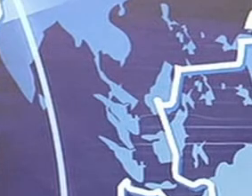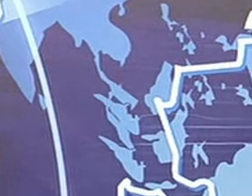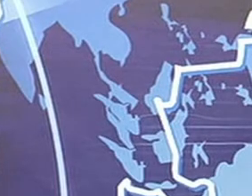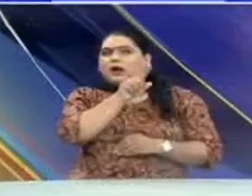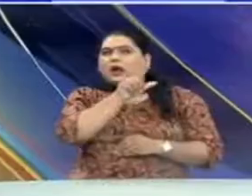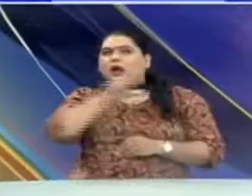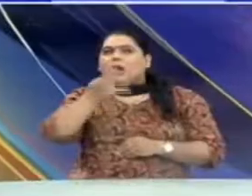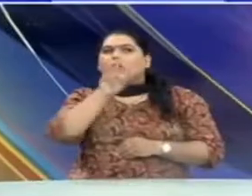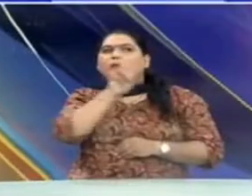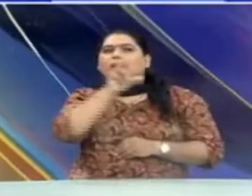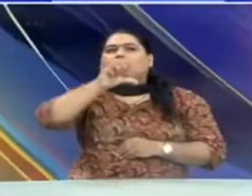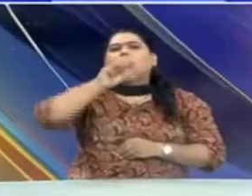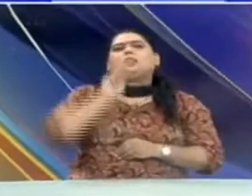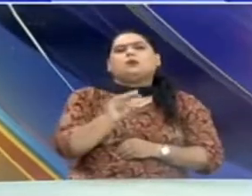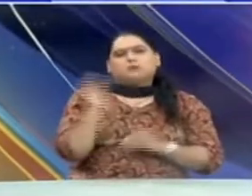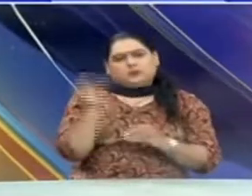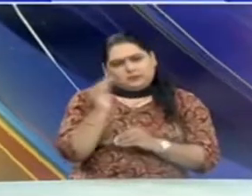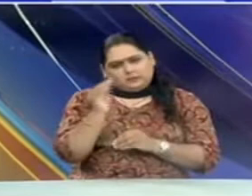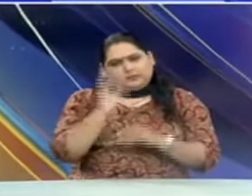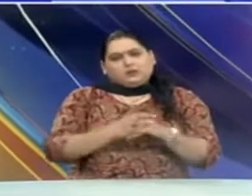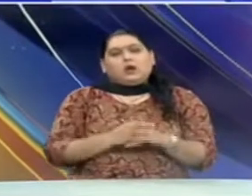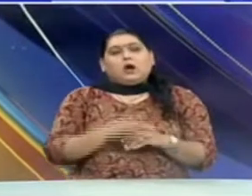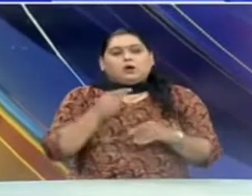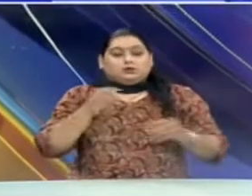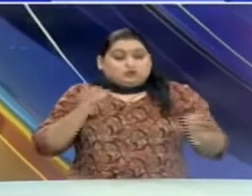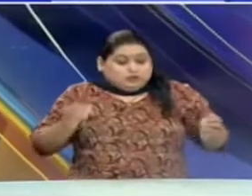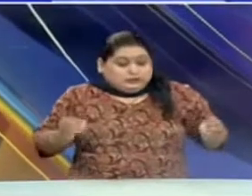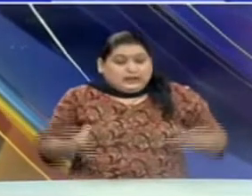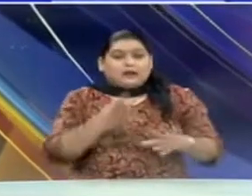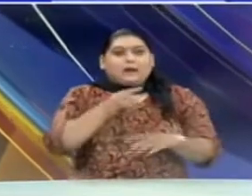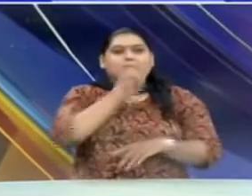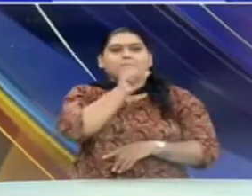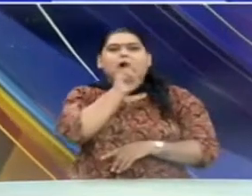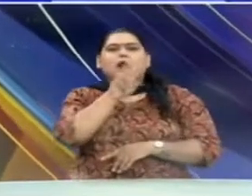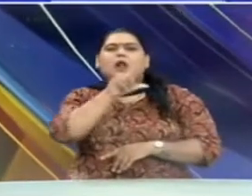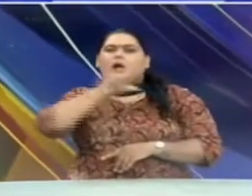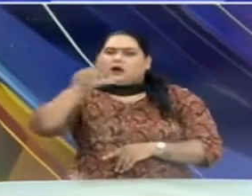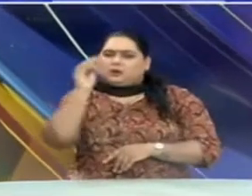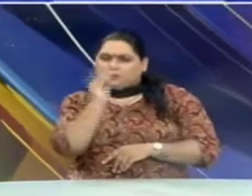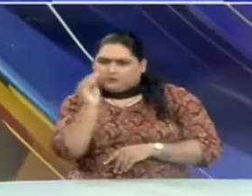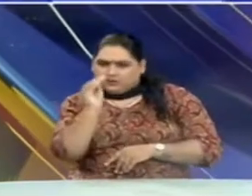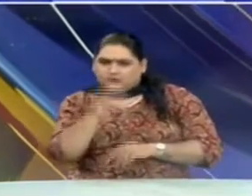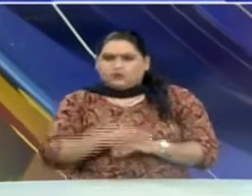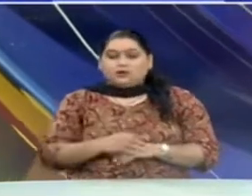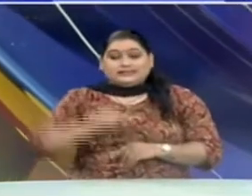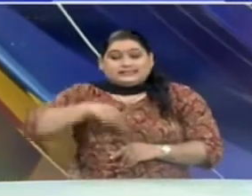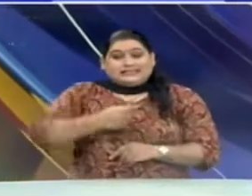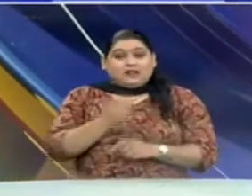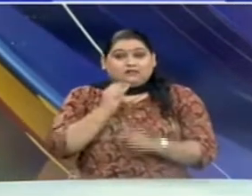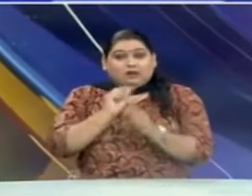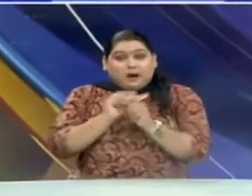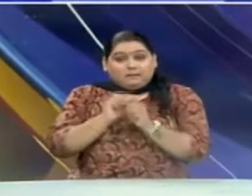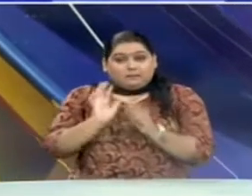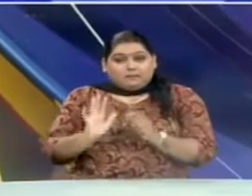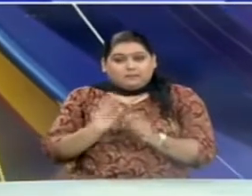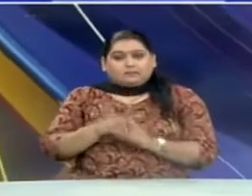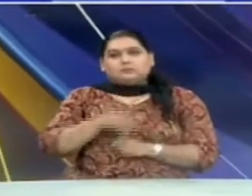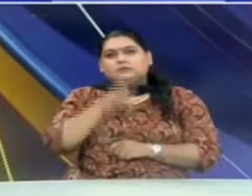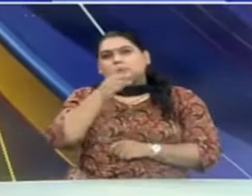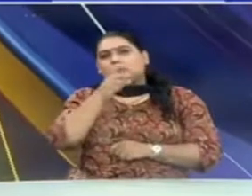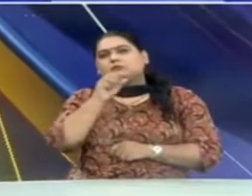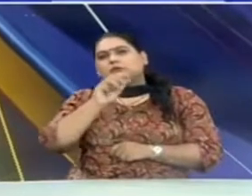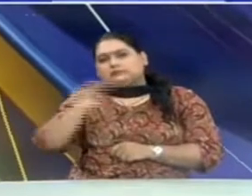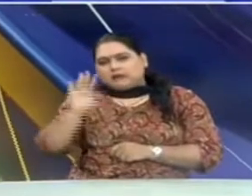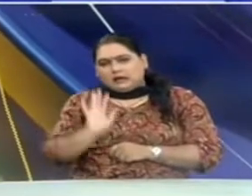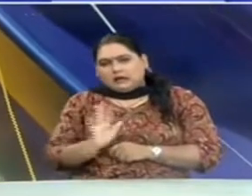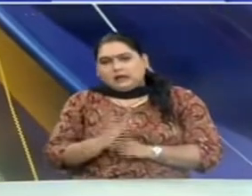और प्रसारन मंत्री अनुराक सिंग्ठाकुर ने नई दिल्ले में बताया कि केंद्र सरकार के इस कदम से सहकारी संस्थाओं को मुख्त और पारदर्शी